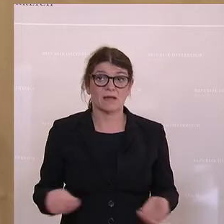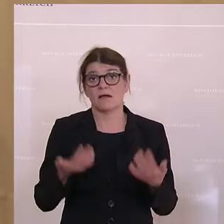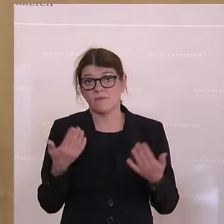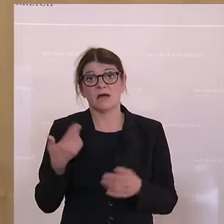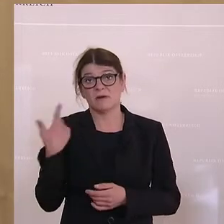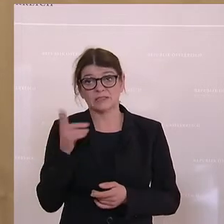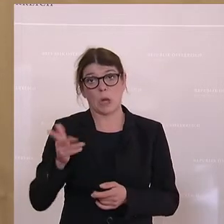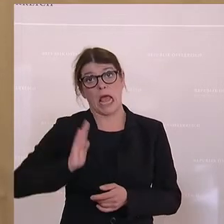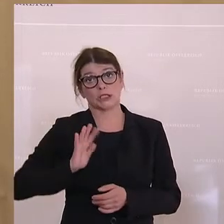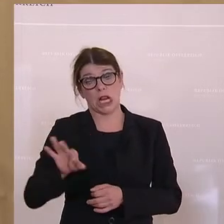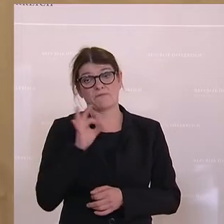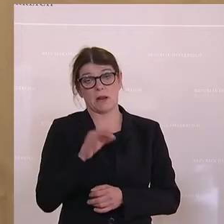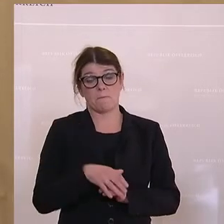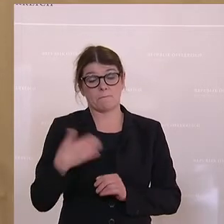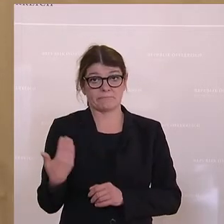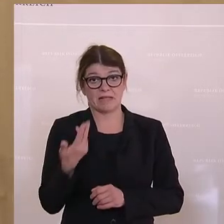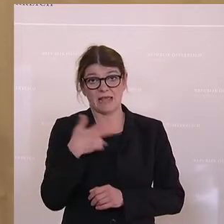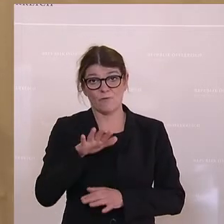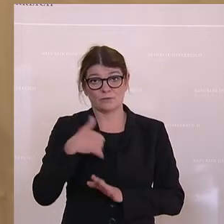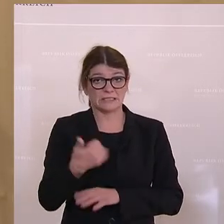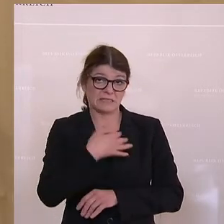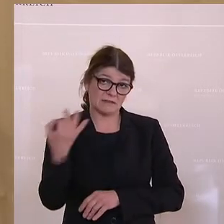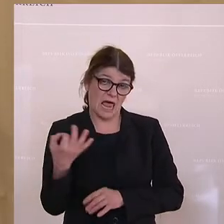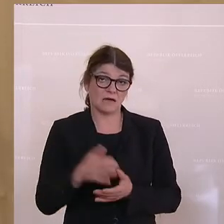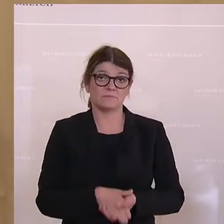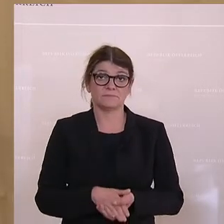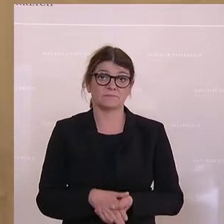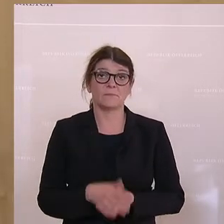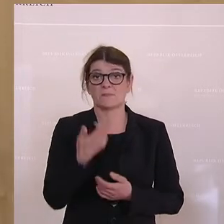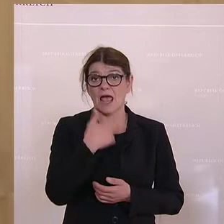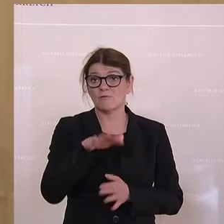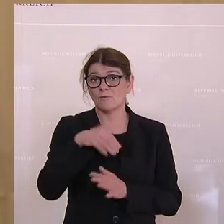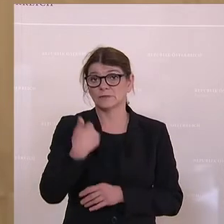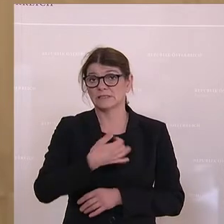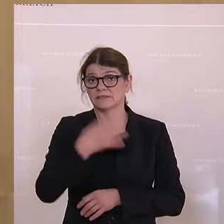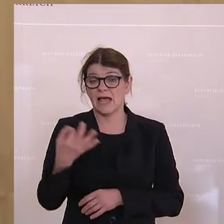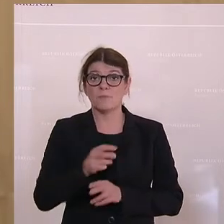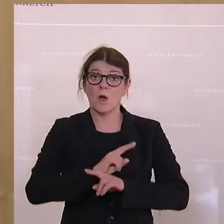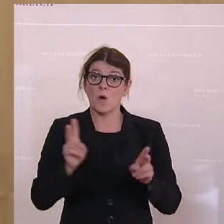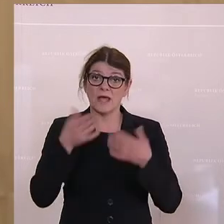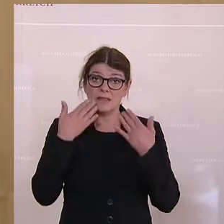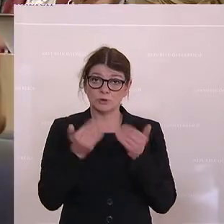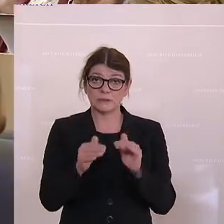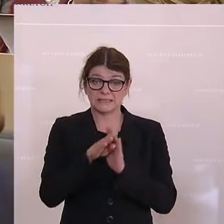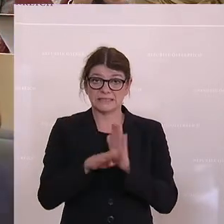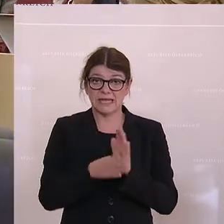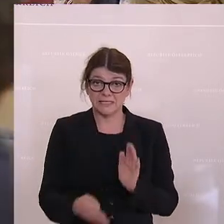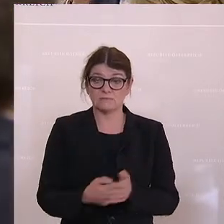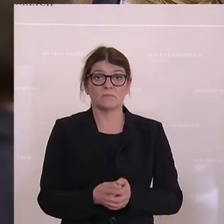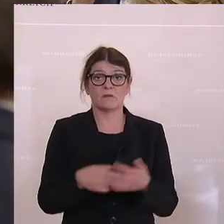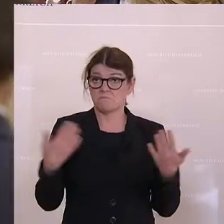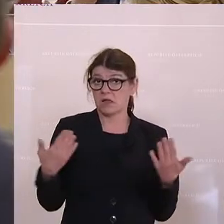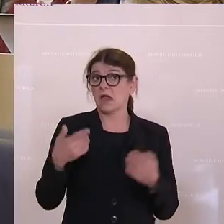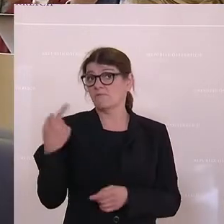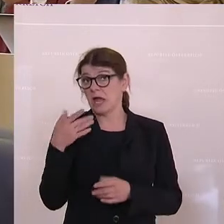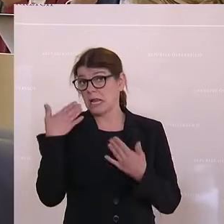Anstand wählen? 365 Tage, 365 Tage ohne Klimaschutzgesetz. Wenn würde